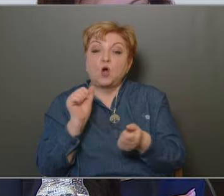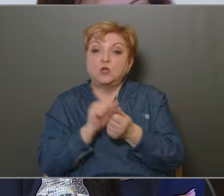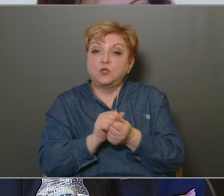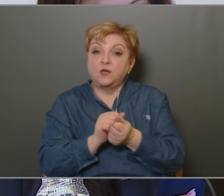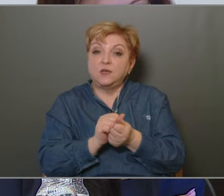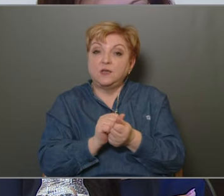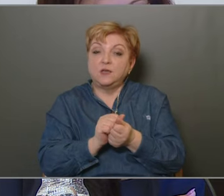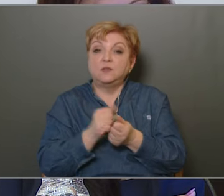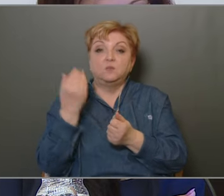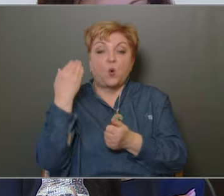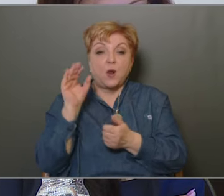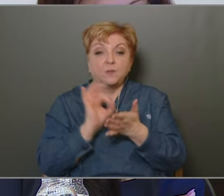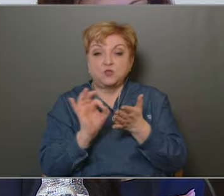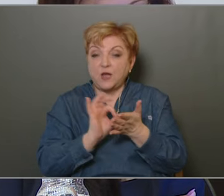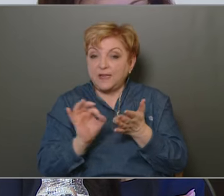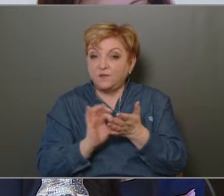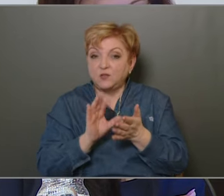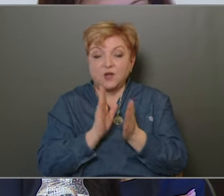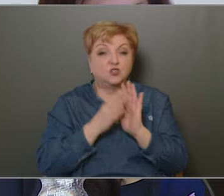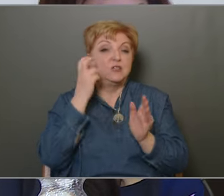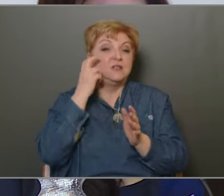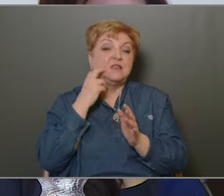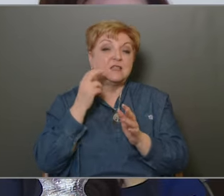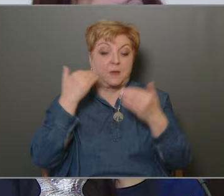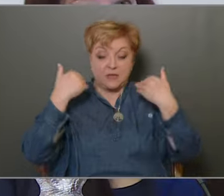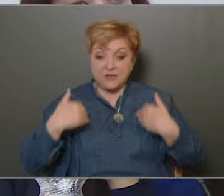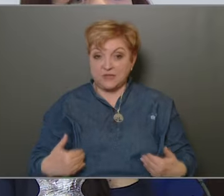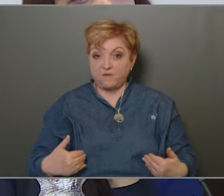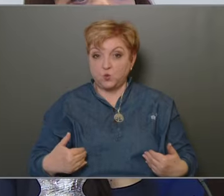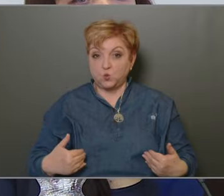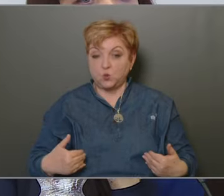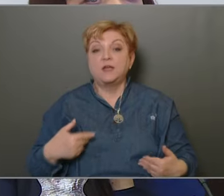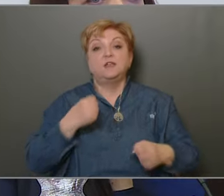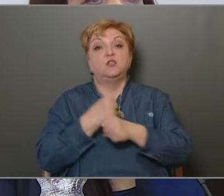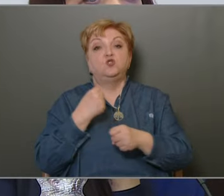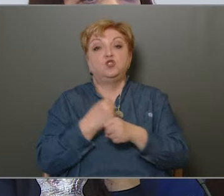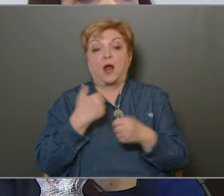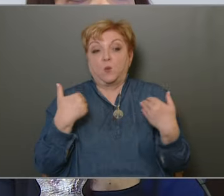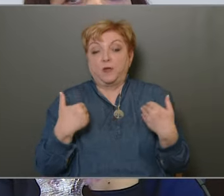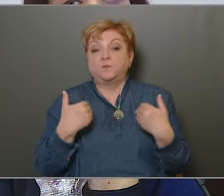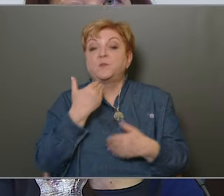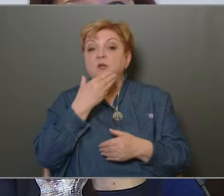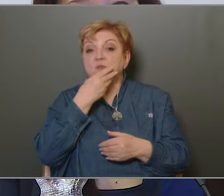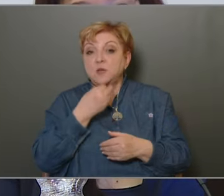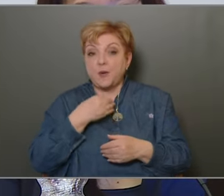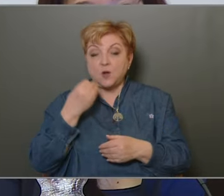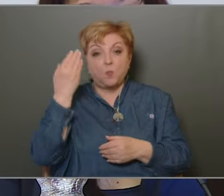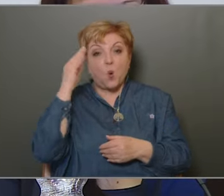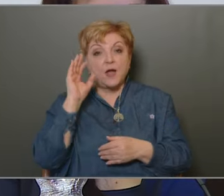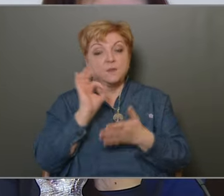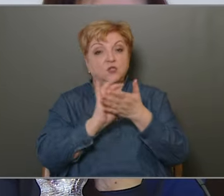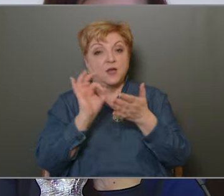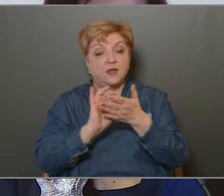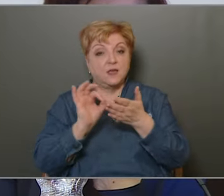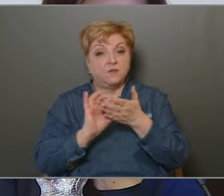önkormányzati polgármesteri hivatal és intézményrendszer vagyunk, mert így csináljuk mi. Köszönöm a polgármesteri hivatal